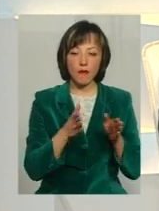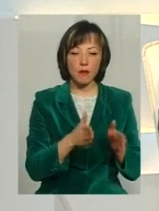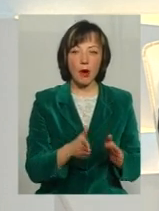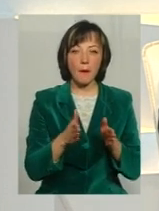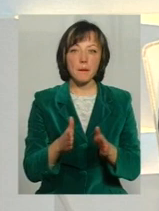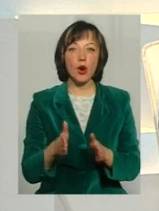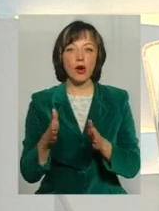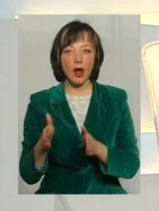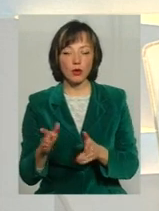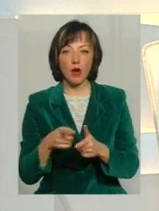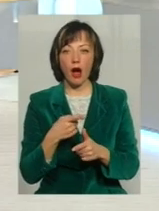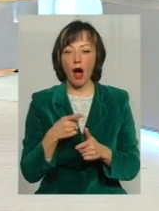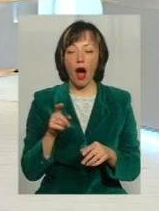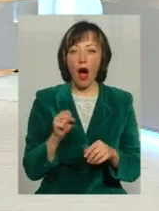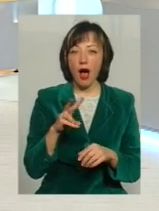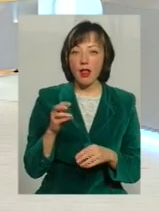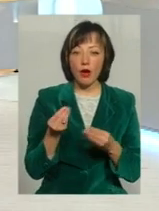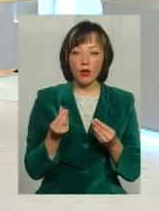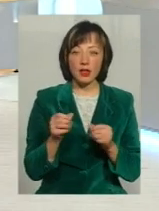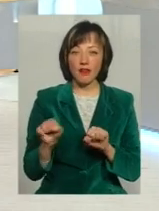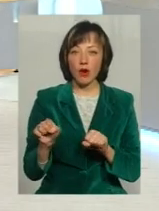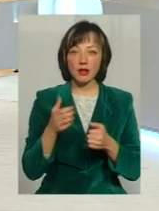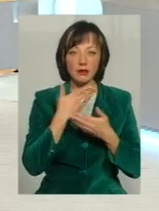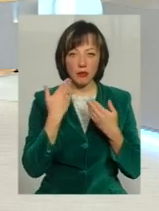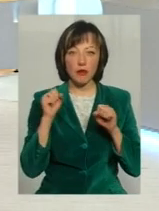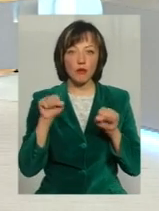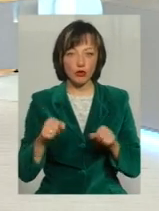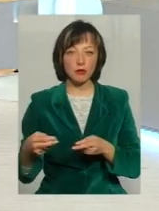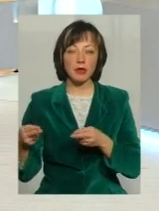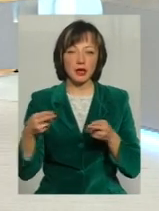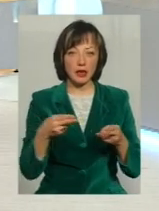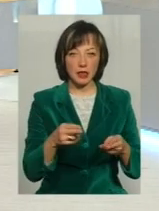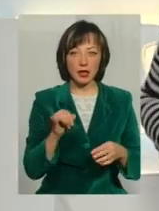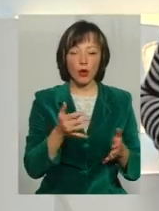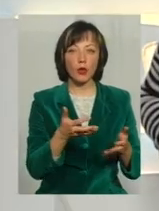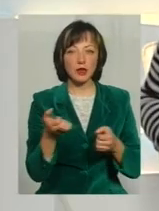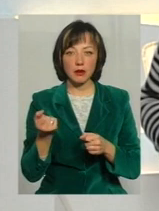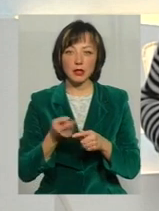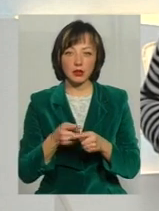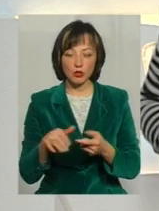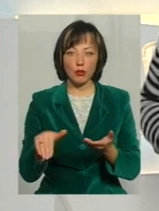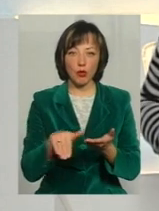порядку Але вона не має грошей на адвоката, вона може приїхати і отримати цю допомогу Не просто